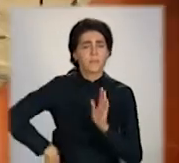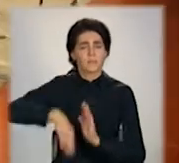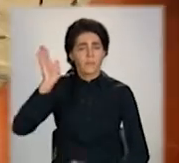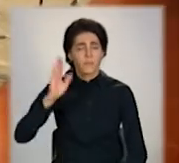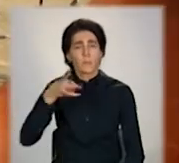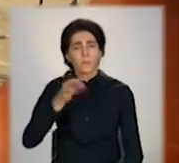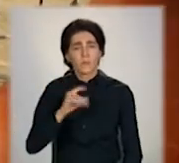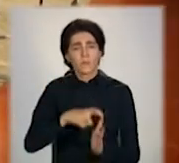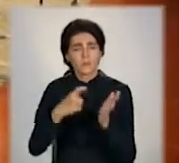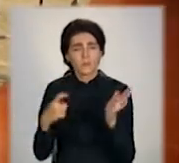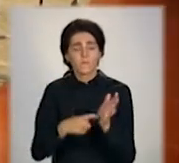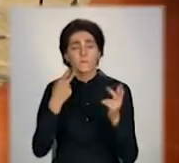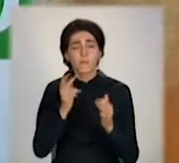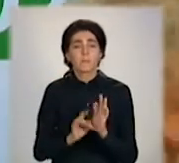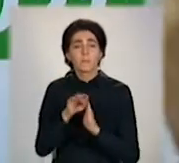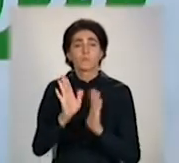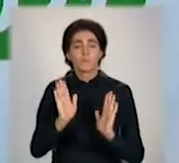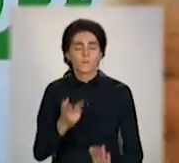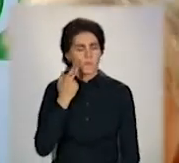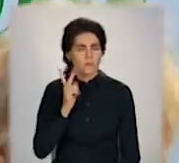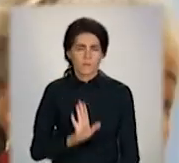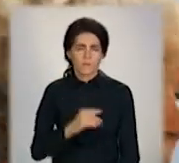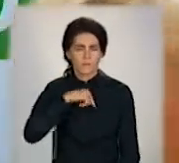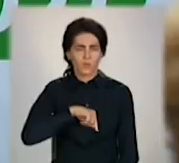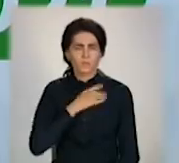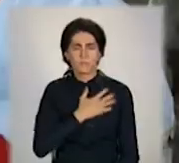ділиться щоразу перед виходом на сцену, хвилюється.